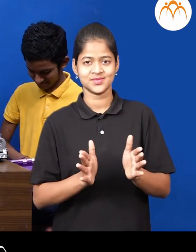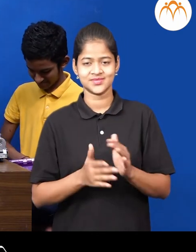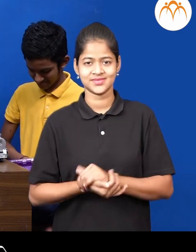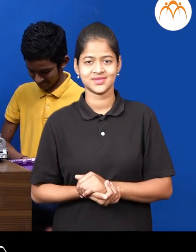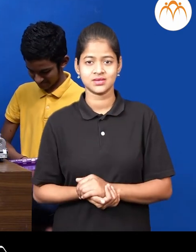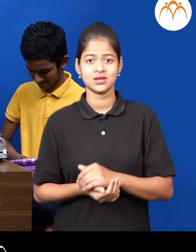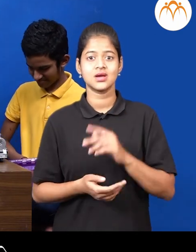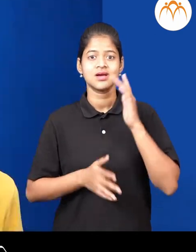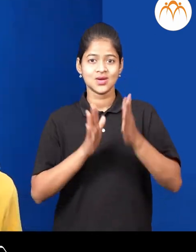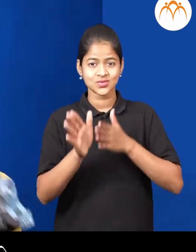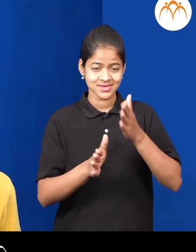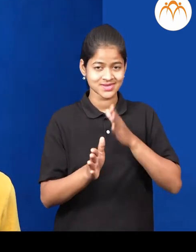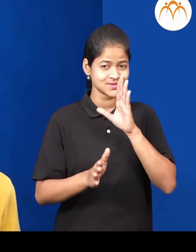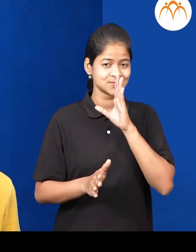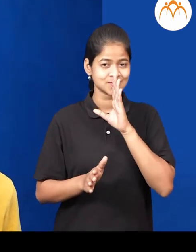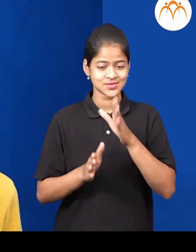आगड़ीचे तिकडे गे.